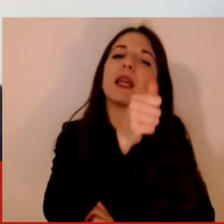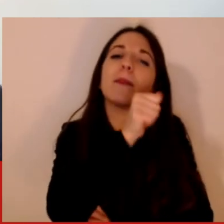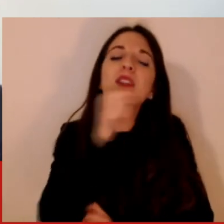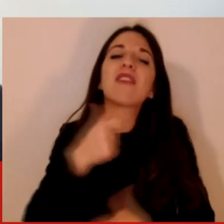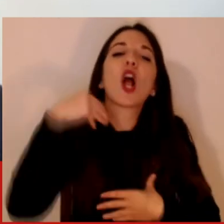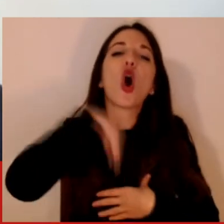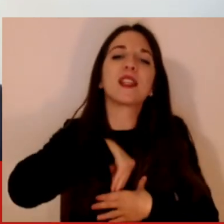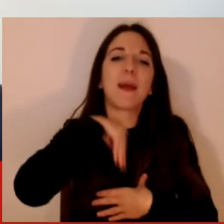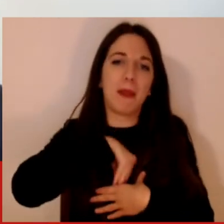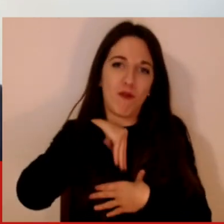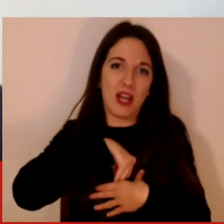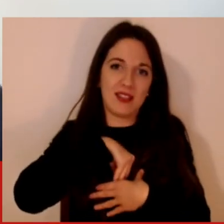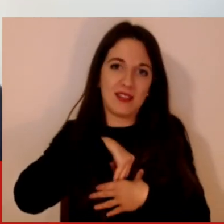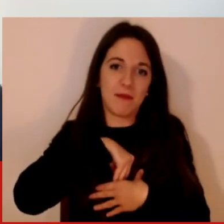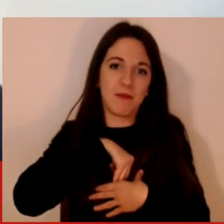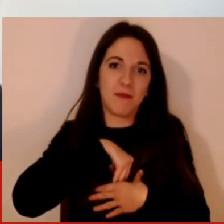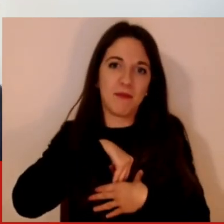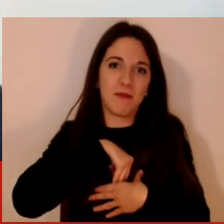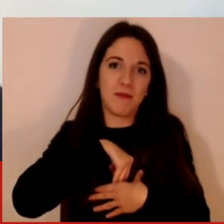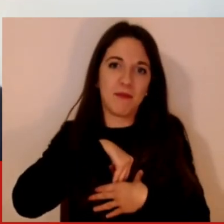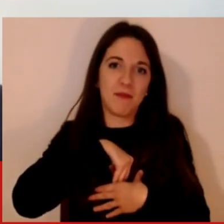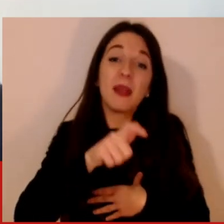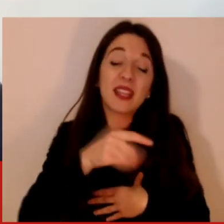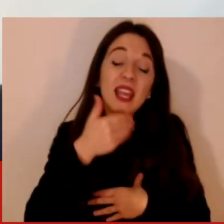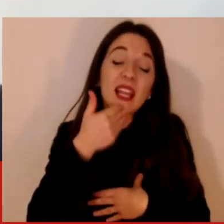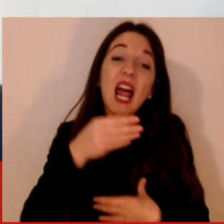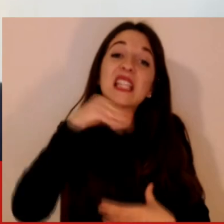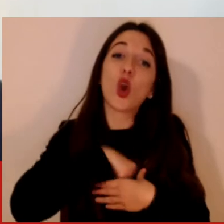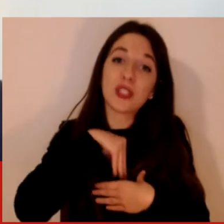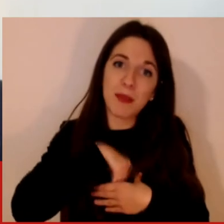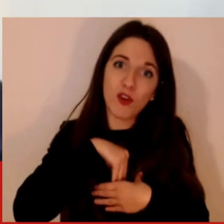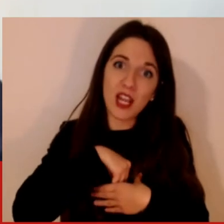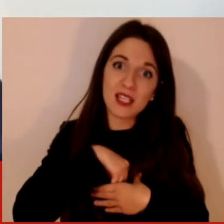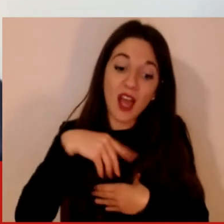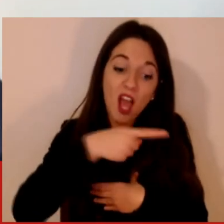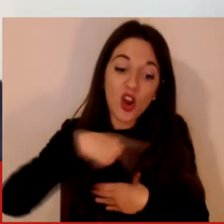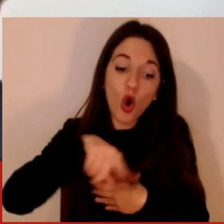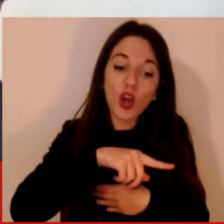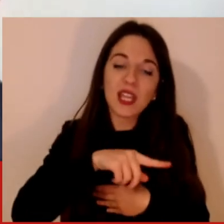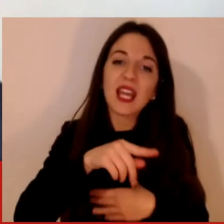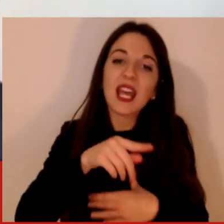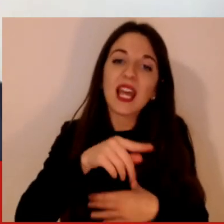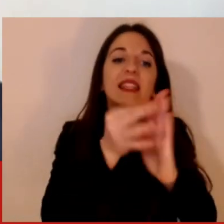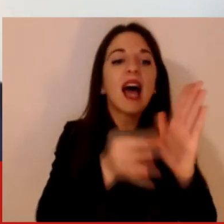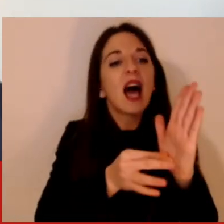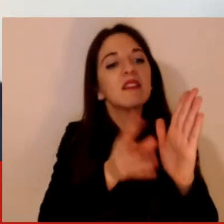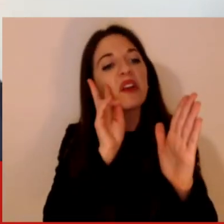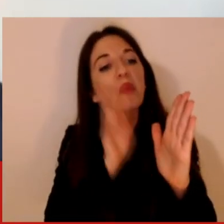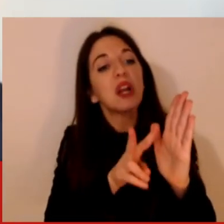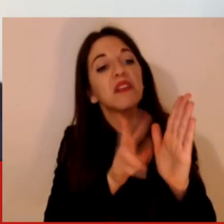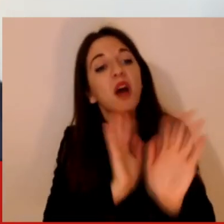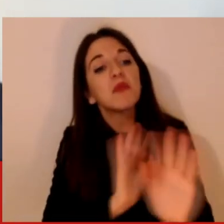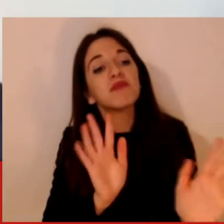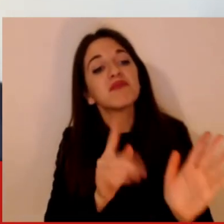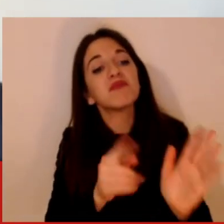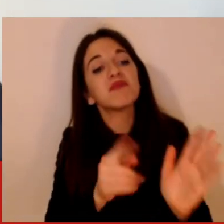'accettazione passiva di quello che è un mondo algoritmico e invece cercare di disegnare quel mondo algoritmico per